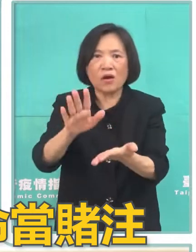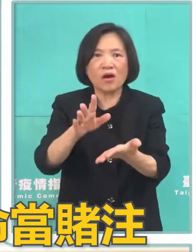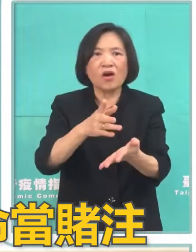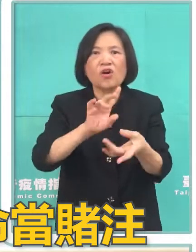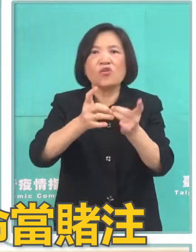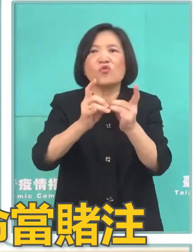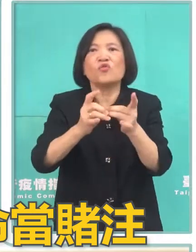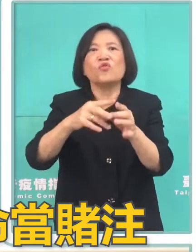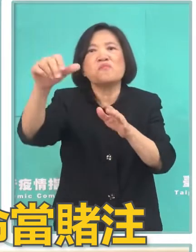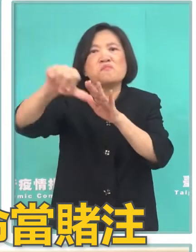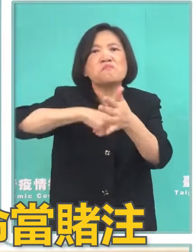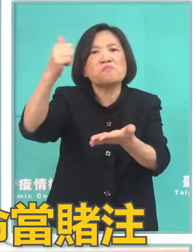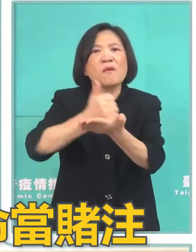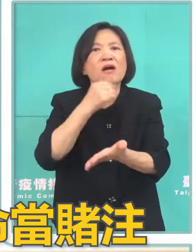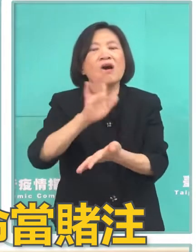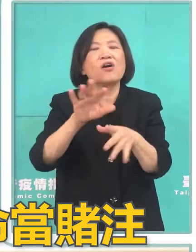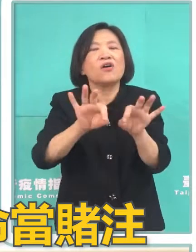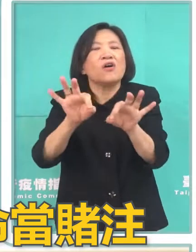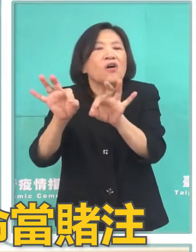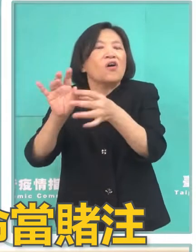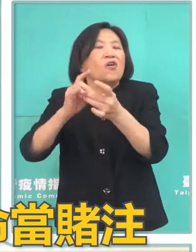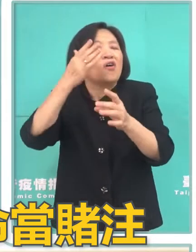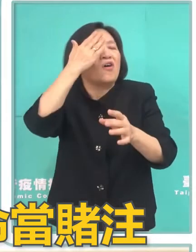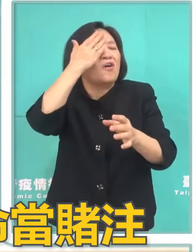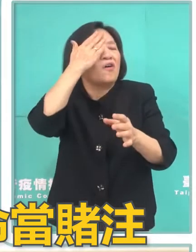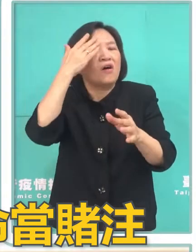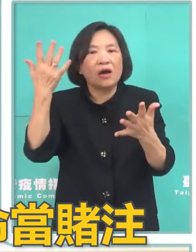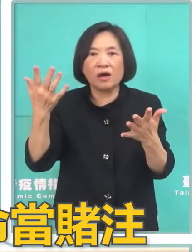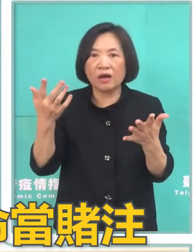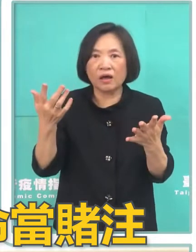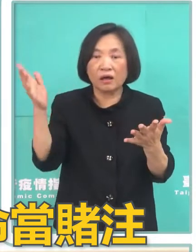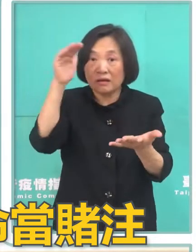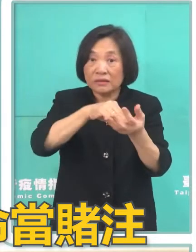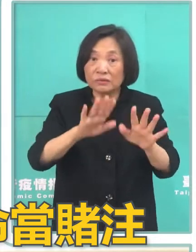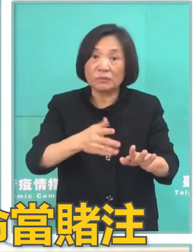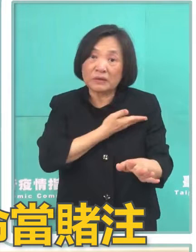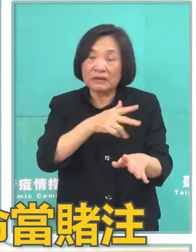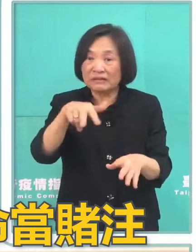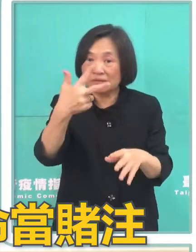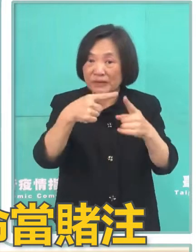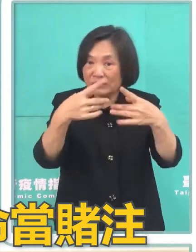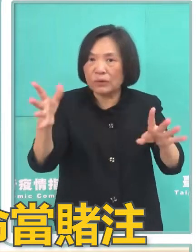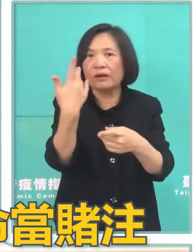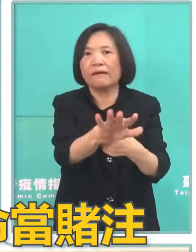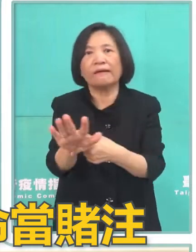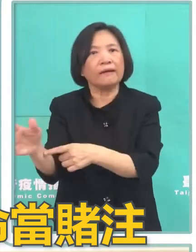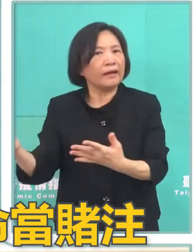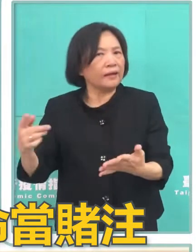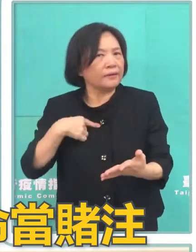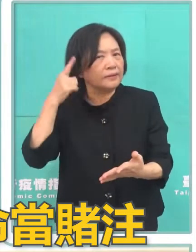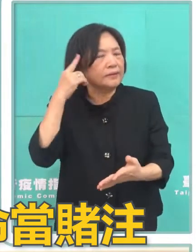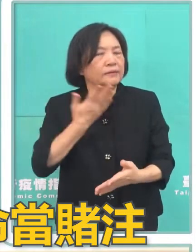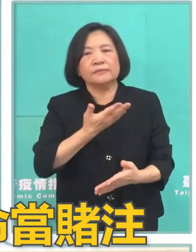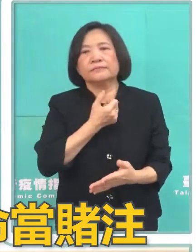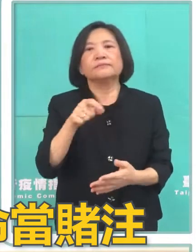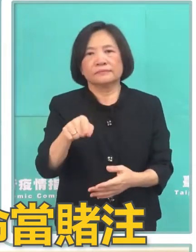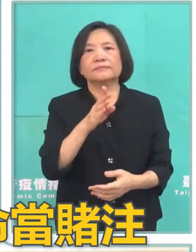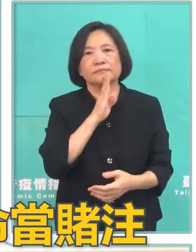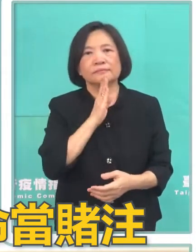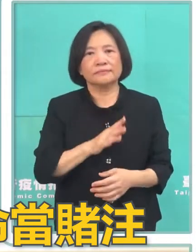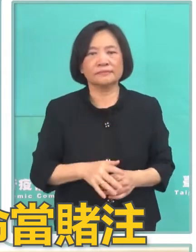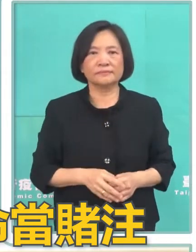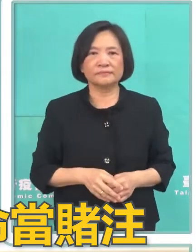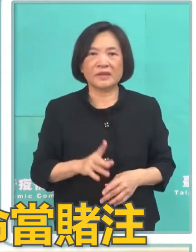拖延不讓他進入台灣甚至因為這樣我們犧牲了700多條人命這個是我無法接受的